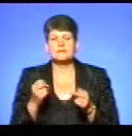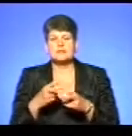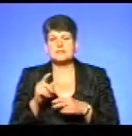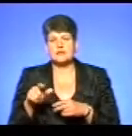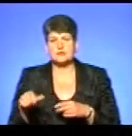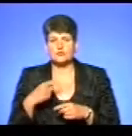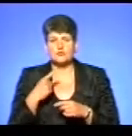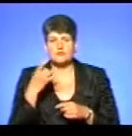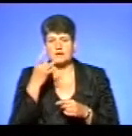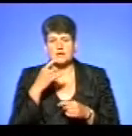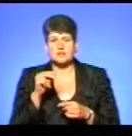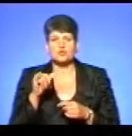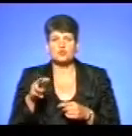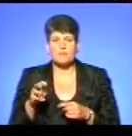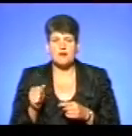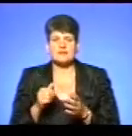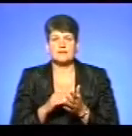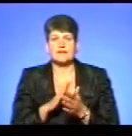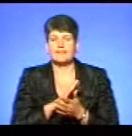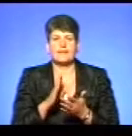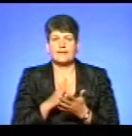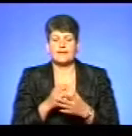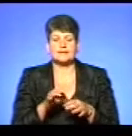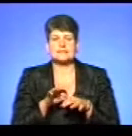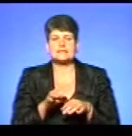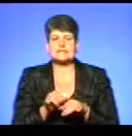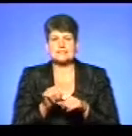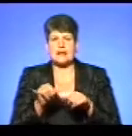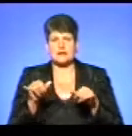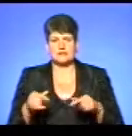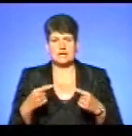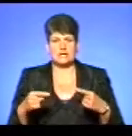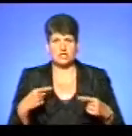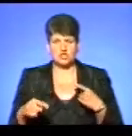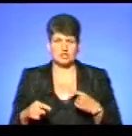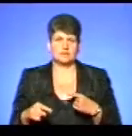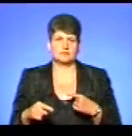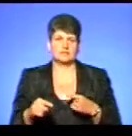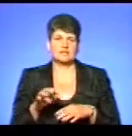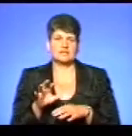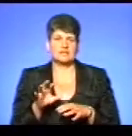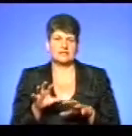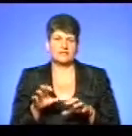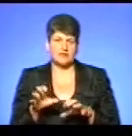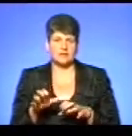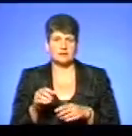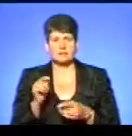африканська чума свиней не є заразною для інших домашніх тварин, птиці, а також для людей.